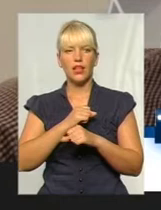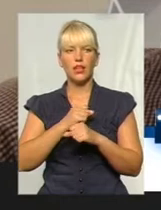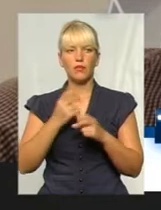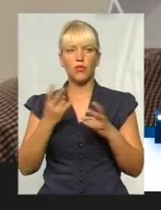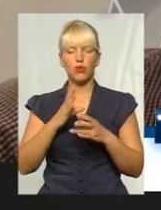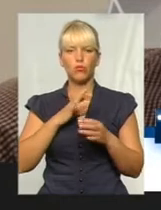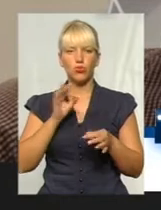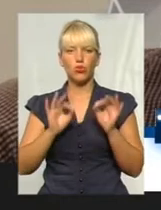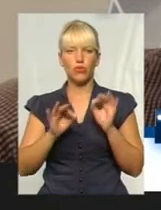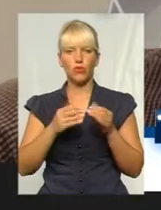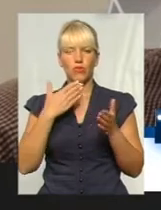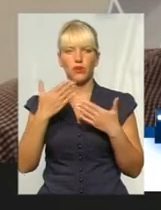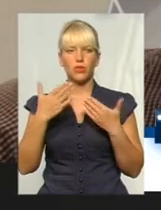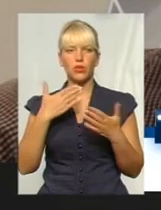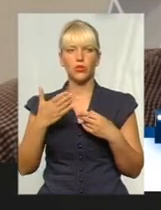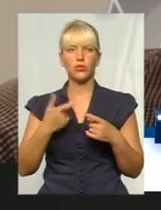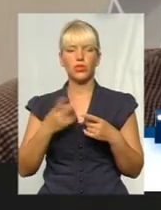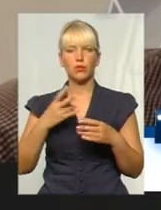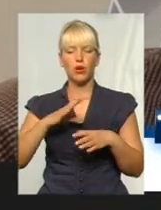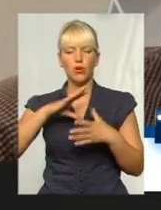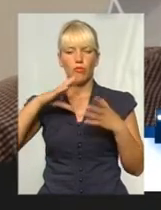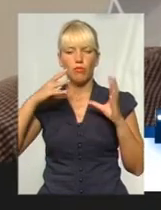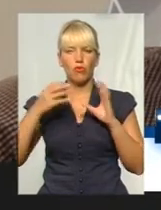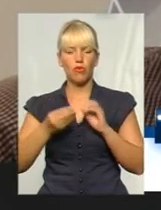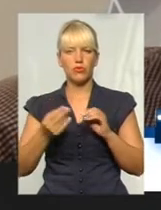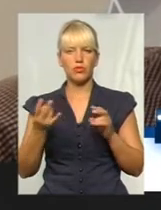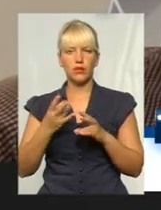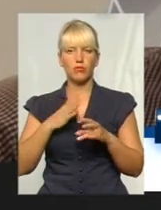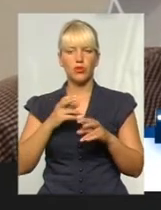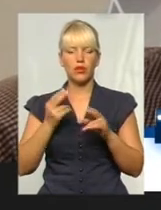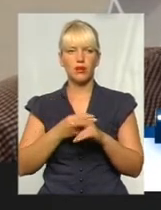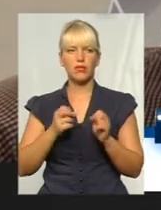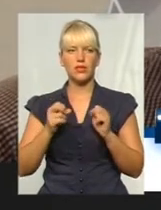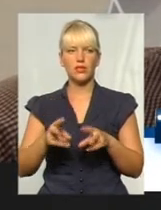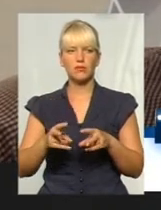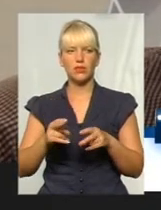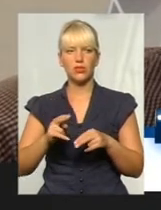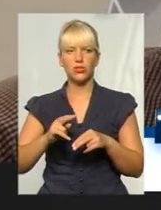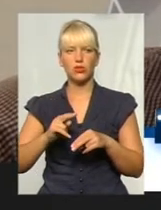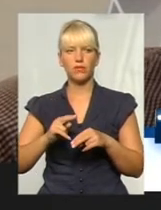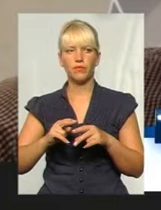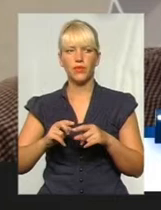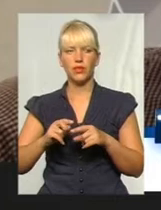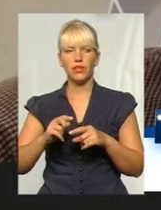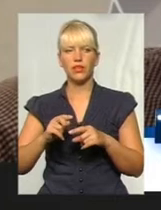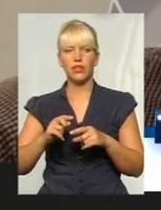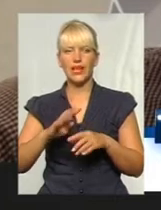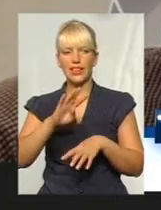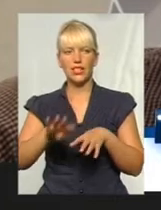а не того, щоб змінюватися повністю. Тому що дуже небезпечно буде інтегрувати